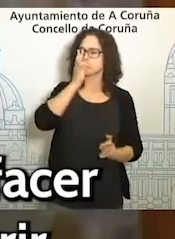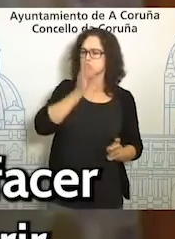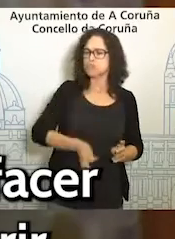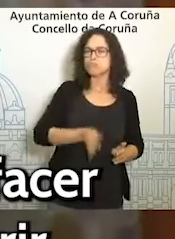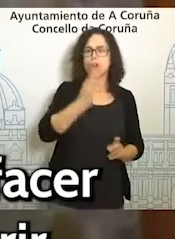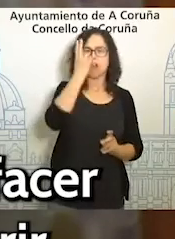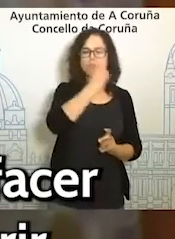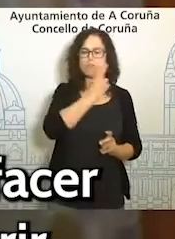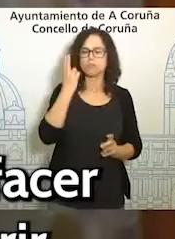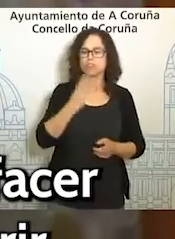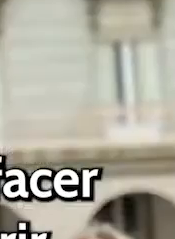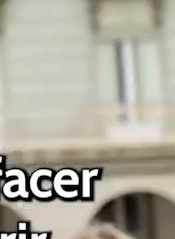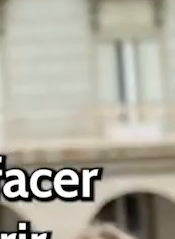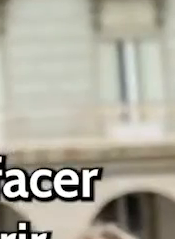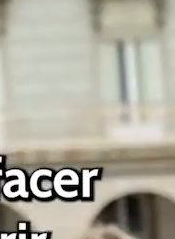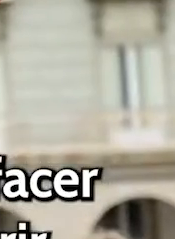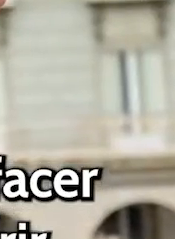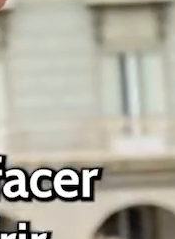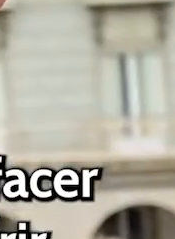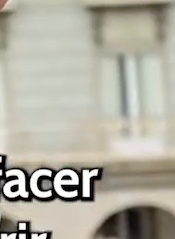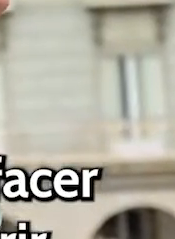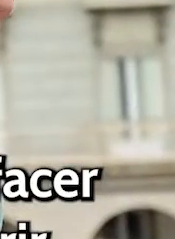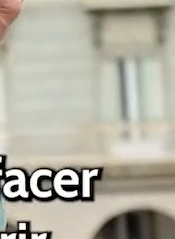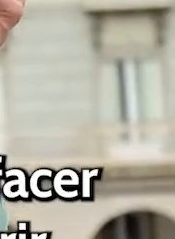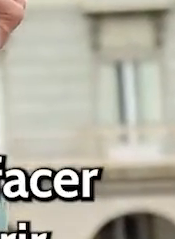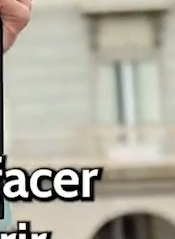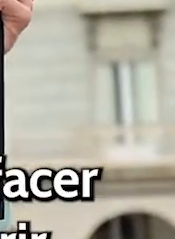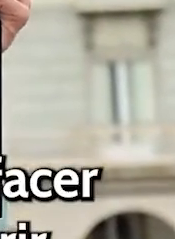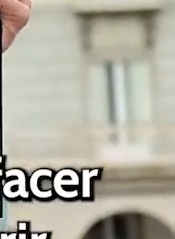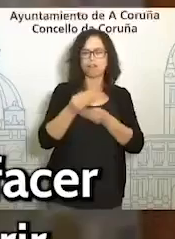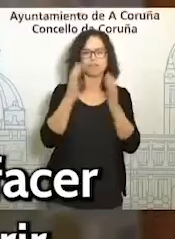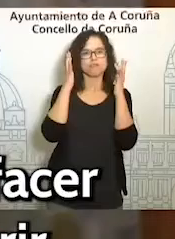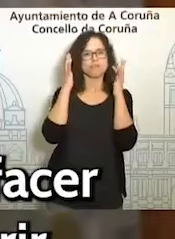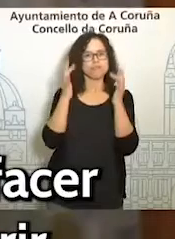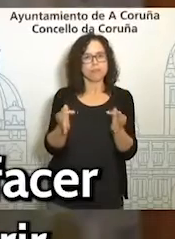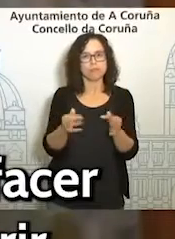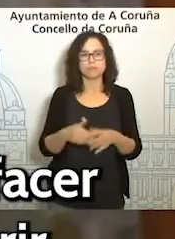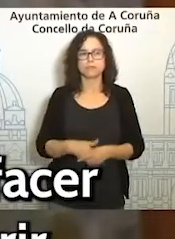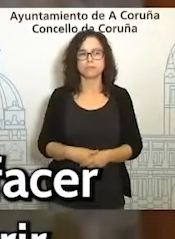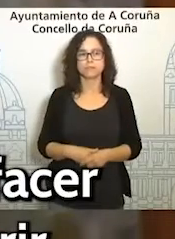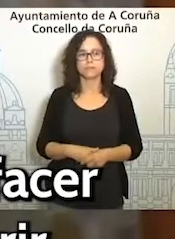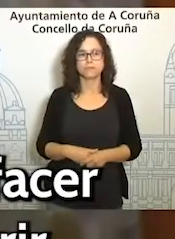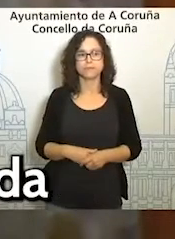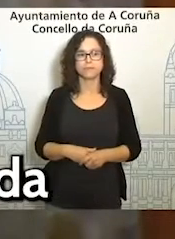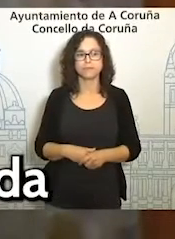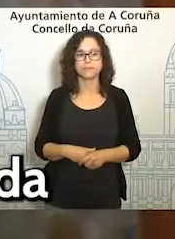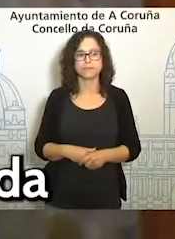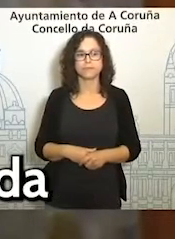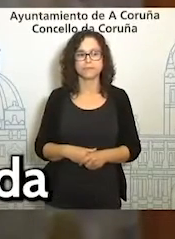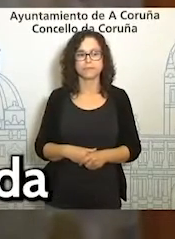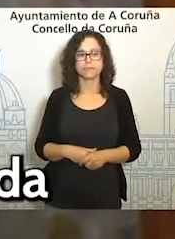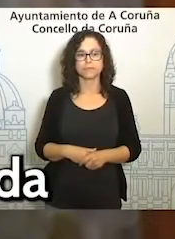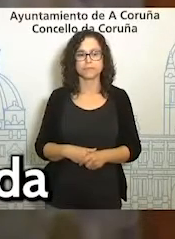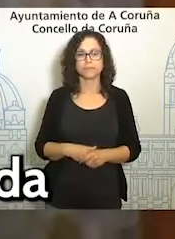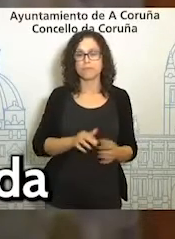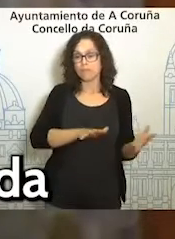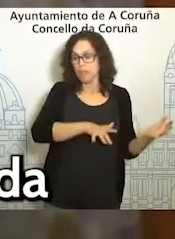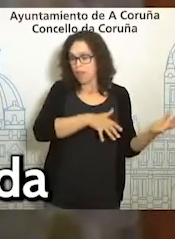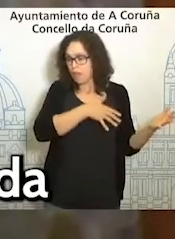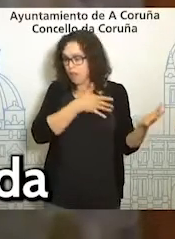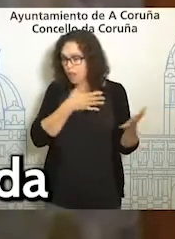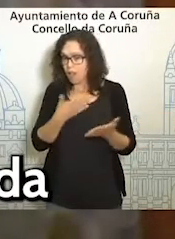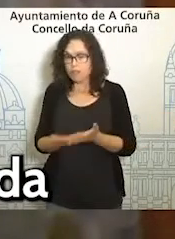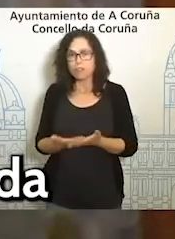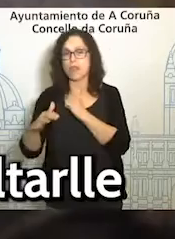accións, de decidir que facer e de que isto non volverá a ocorrir. Mais de catro meses despois,